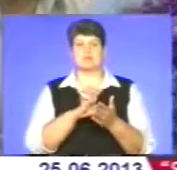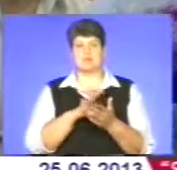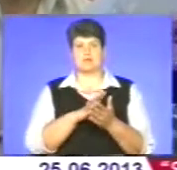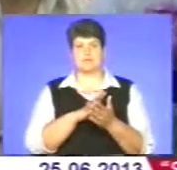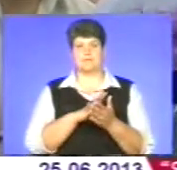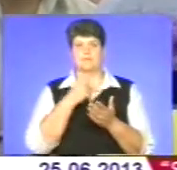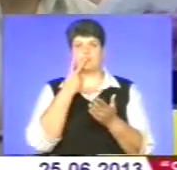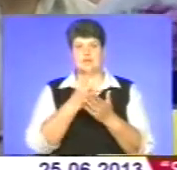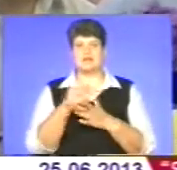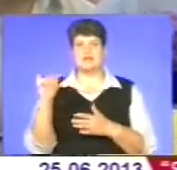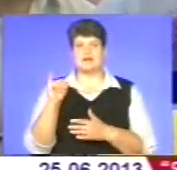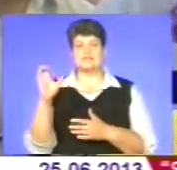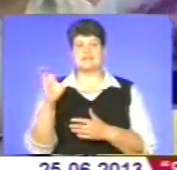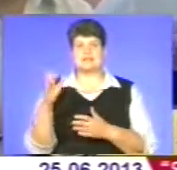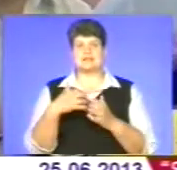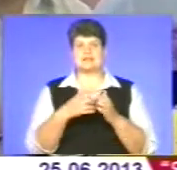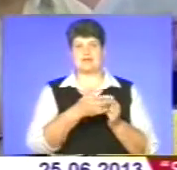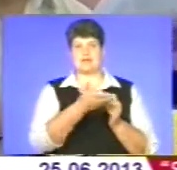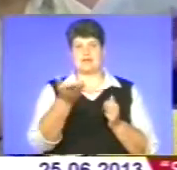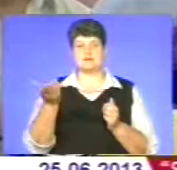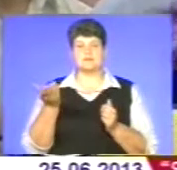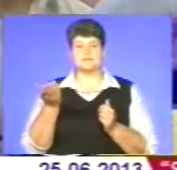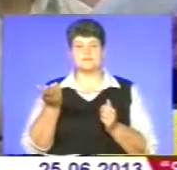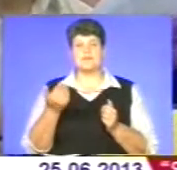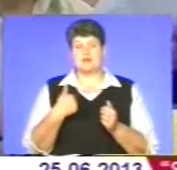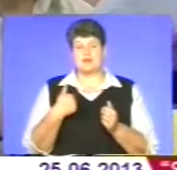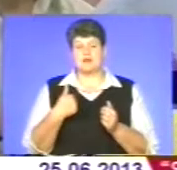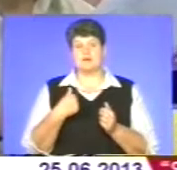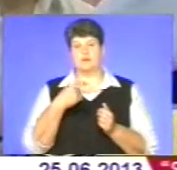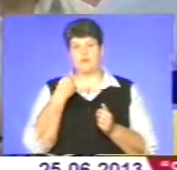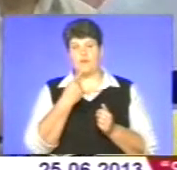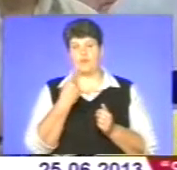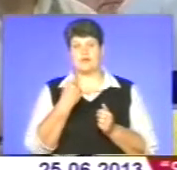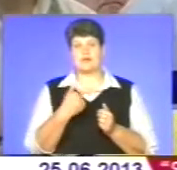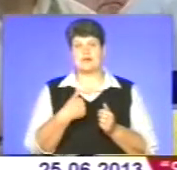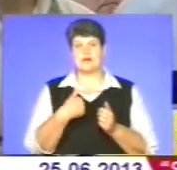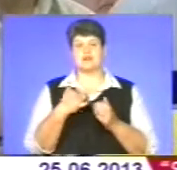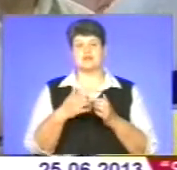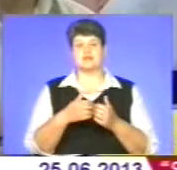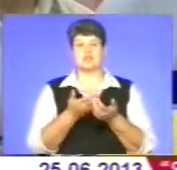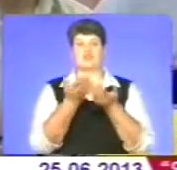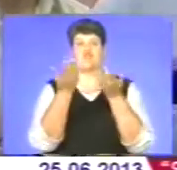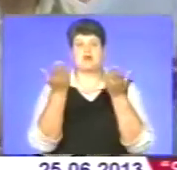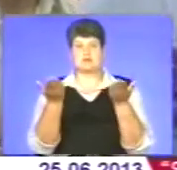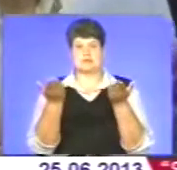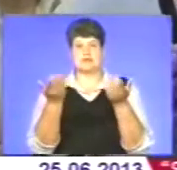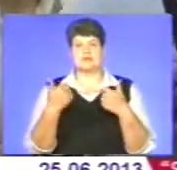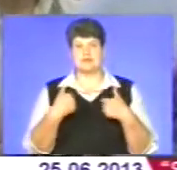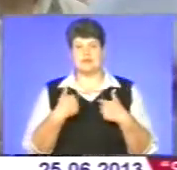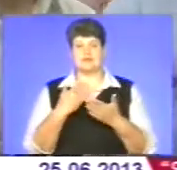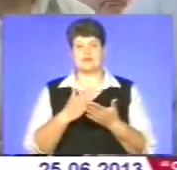Степановича серед нас. Її назва про це говорить. Я серед вас. Я є,